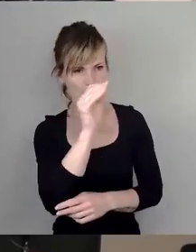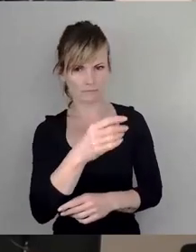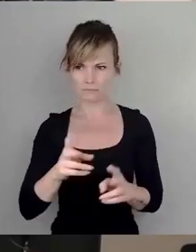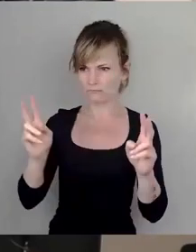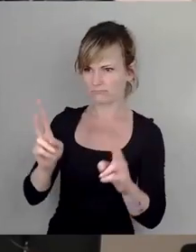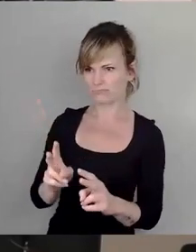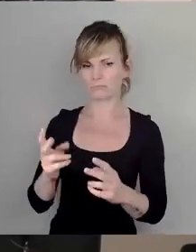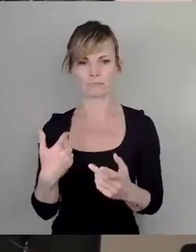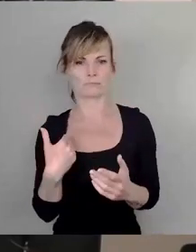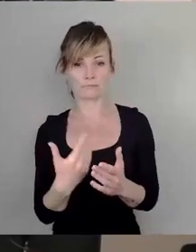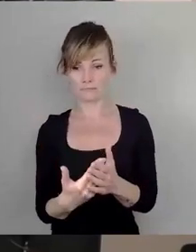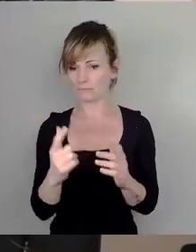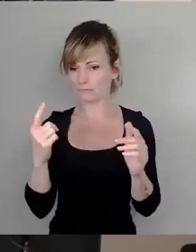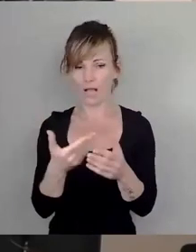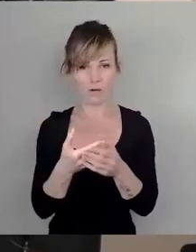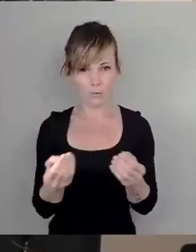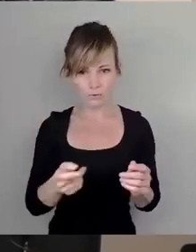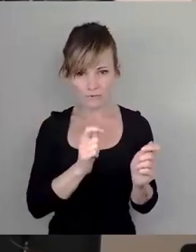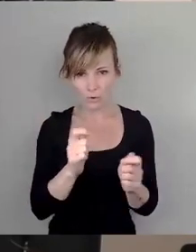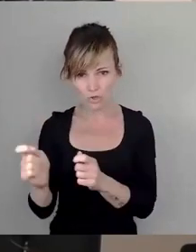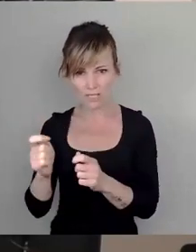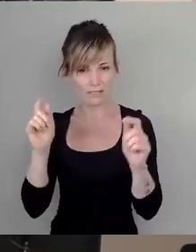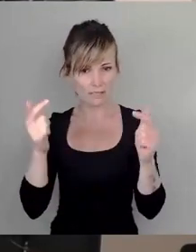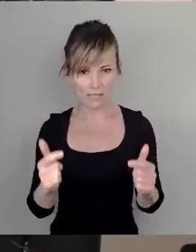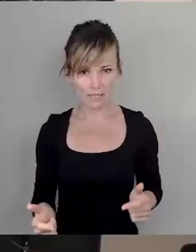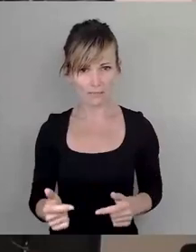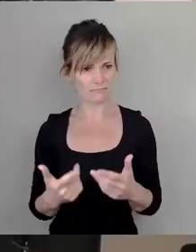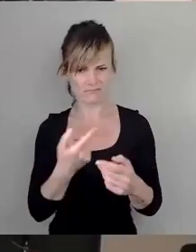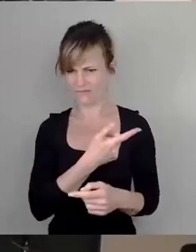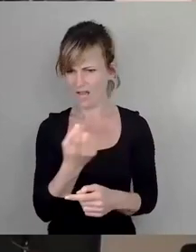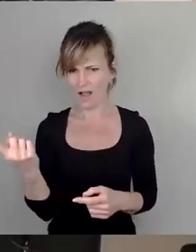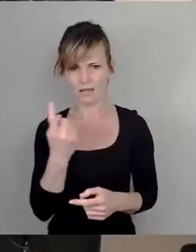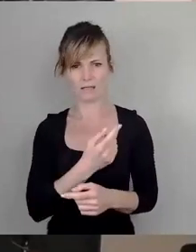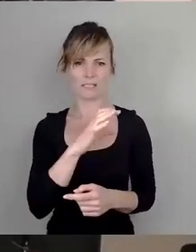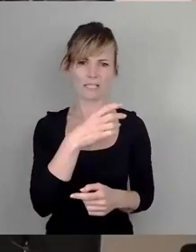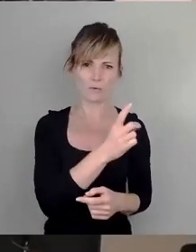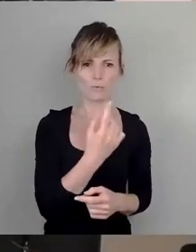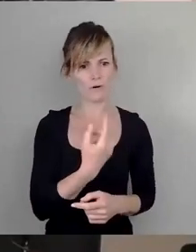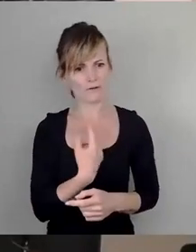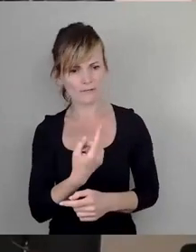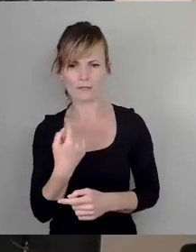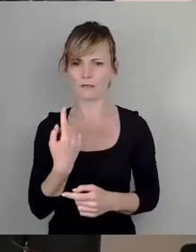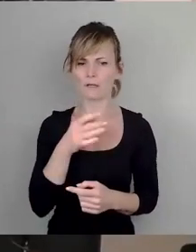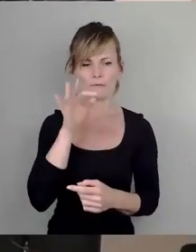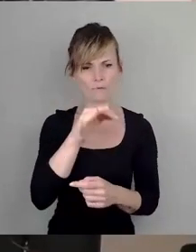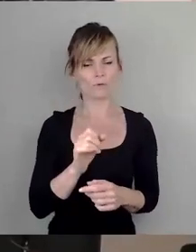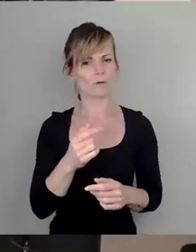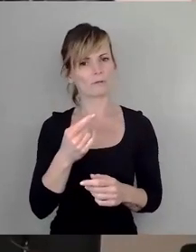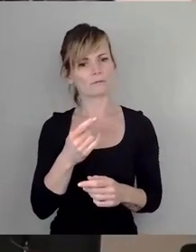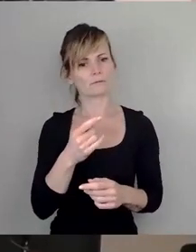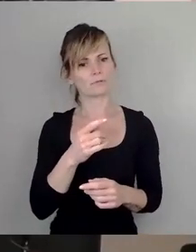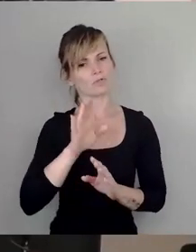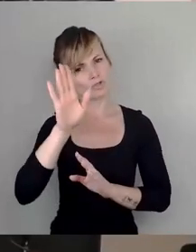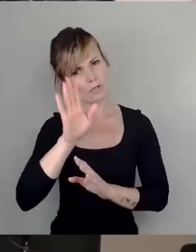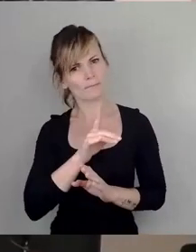Lösungsvorschläge. Damals haben wir alle hier, die Freien Wähler, die CDU, wir, dafür gestimmt, dass wir das wie Leipzig